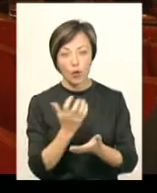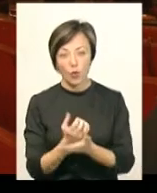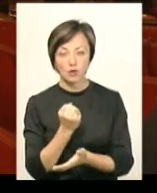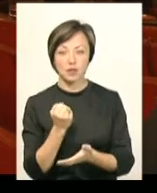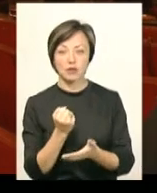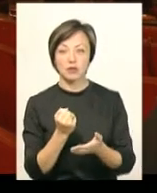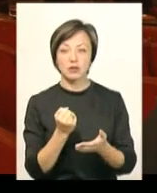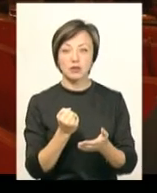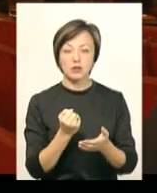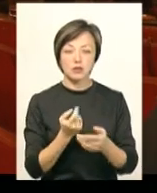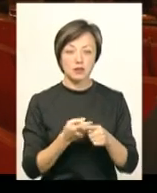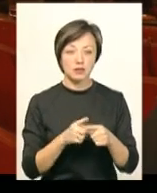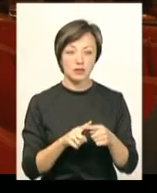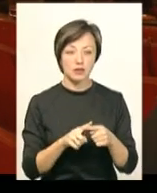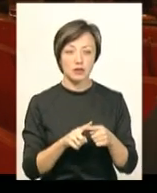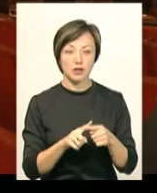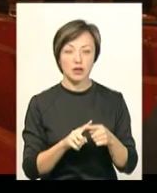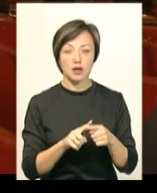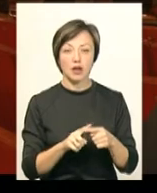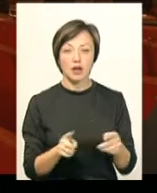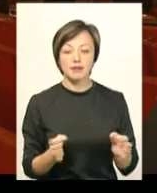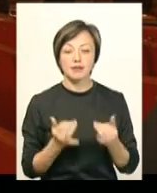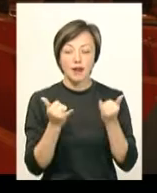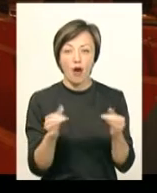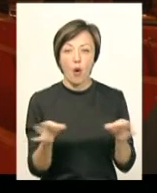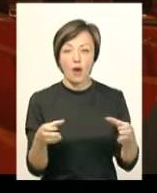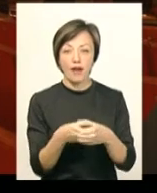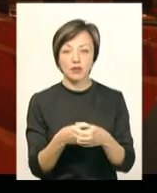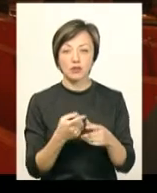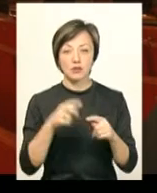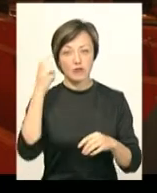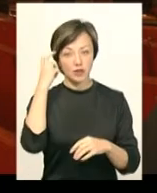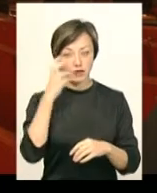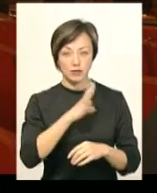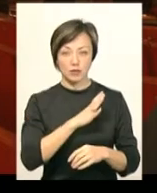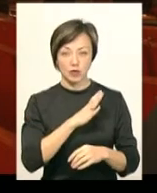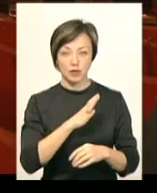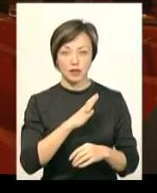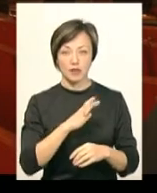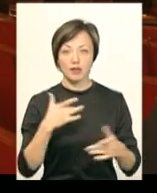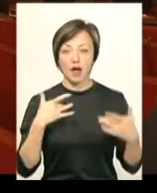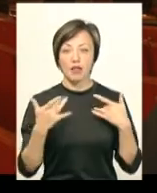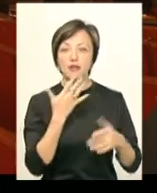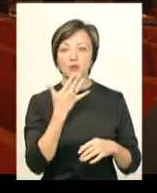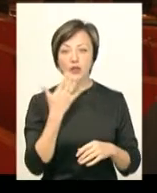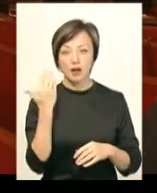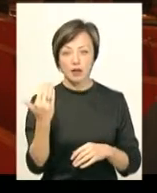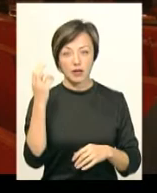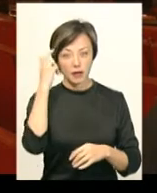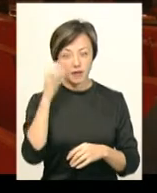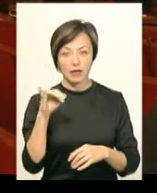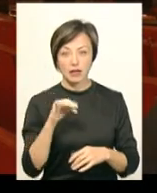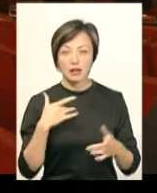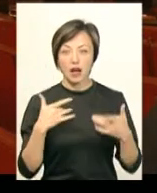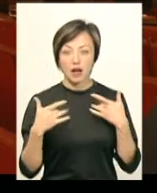нотки для оркестру, це були в Києві, театри національні у Києві, і